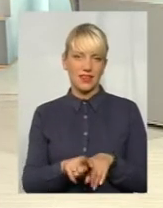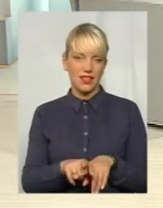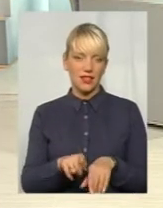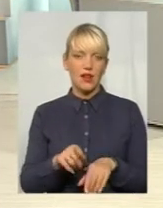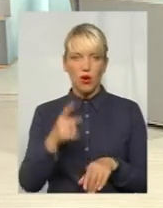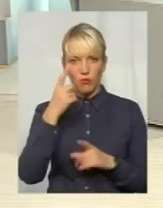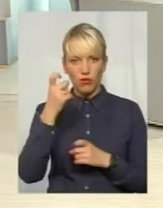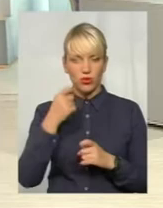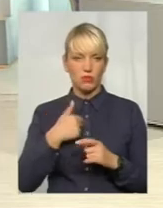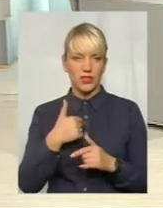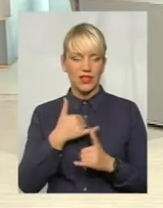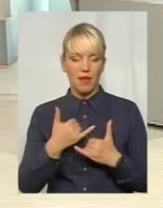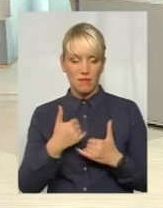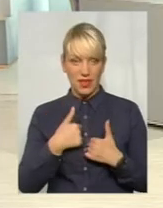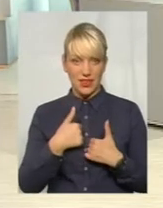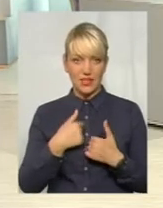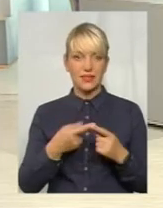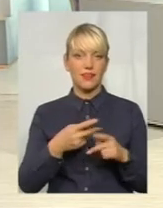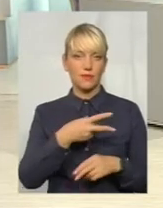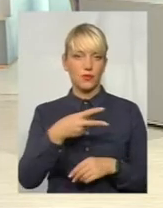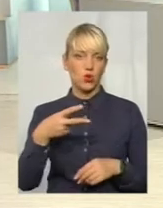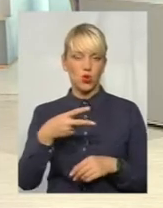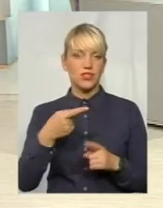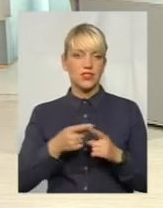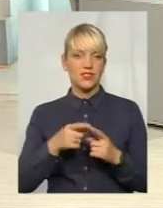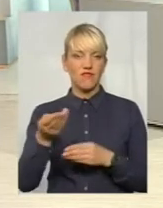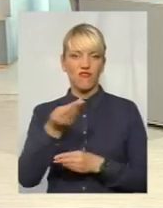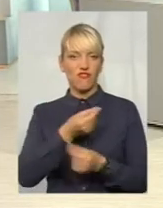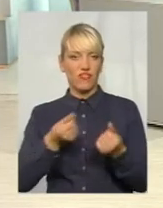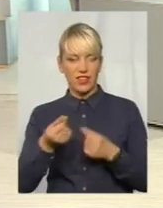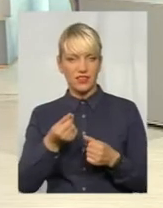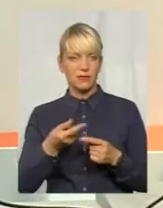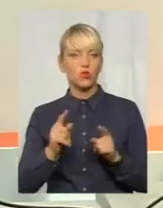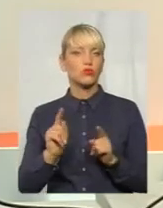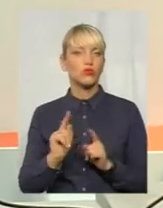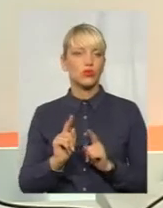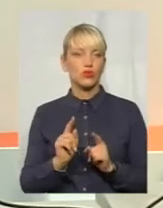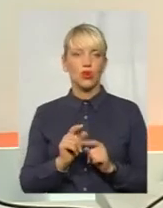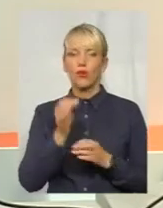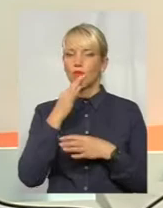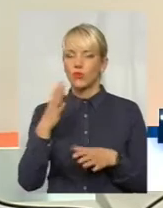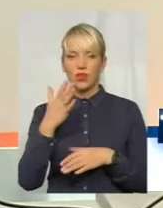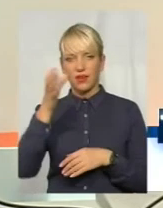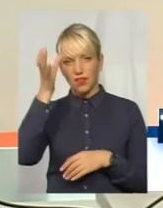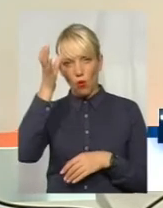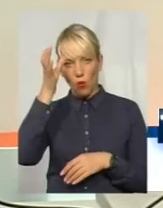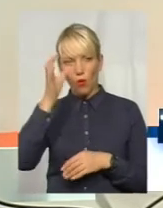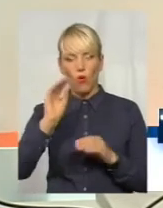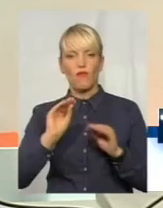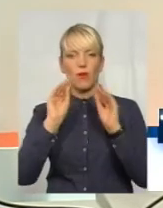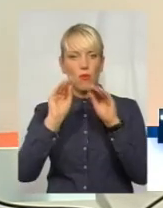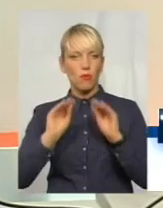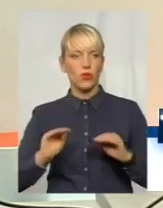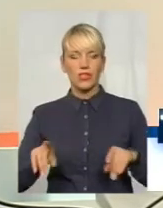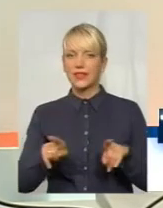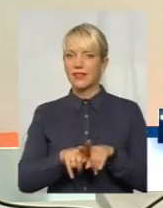однозначно, знаєте, знак дорівнює, що це фейк черговий. Тому що будь-які наукові публікації, вони так не звучать